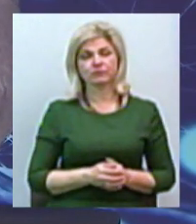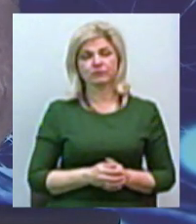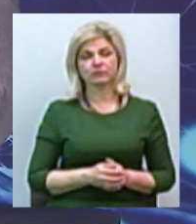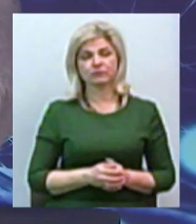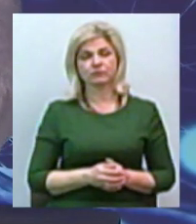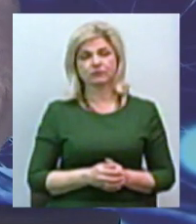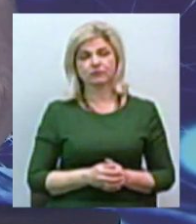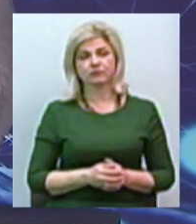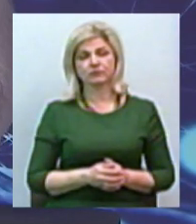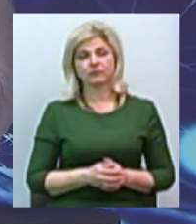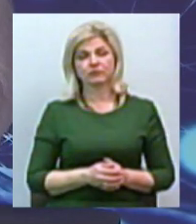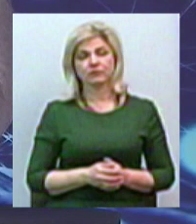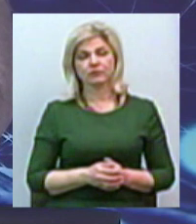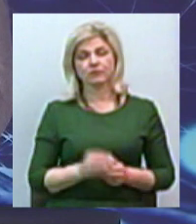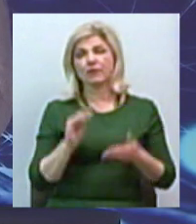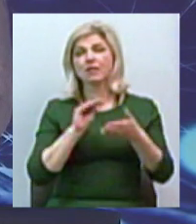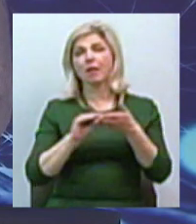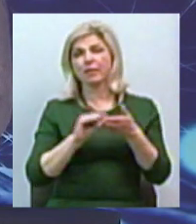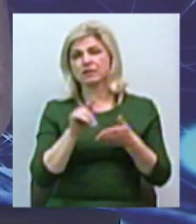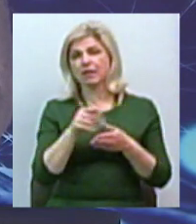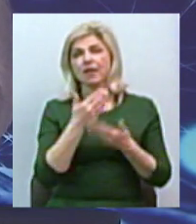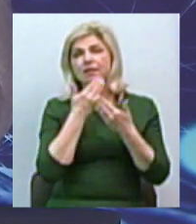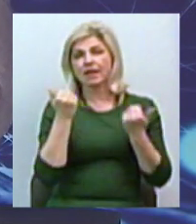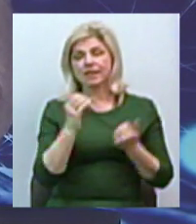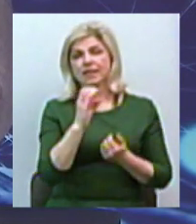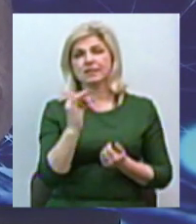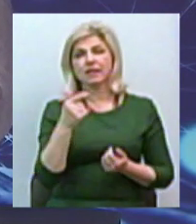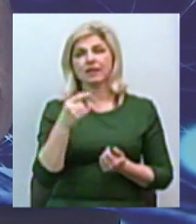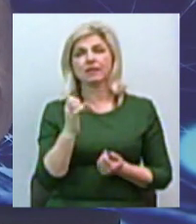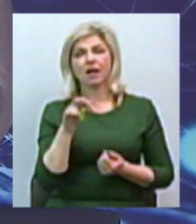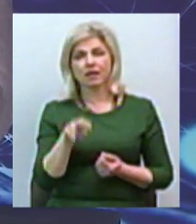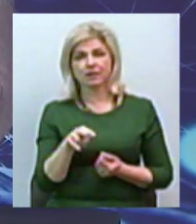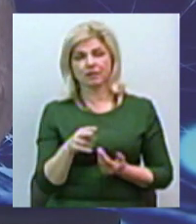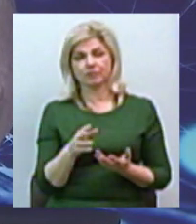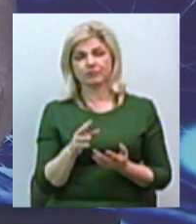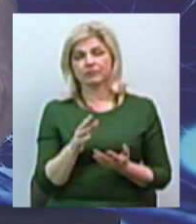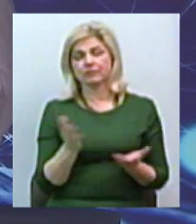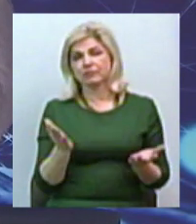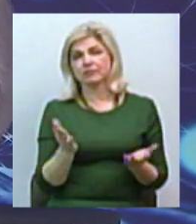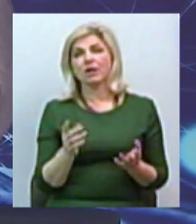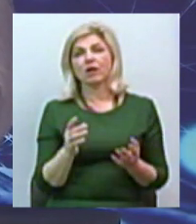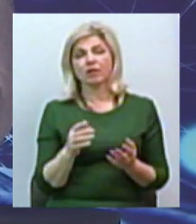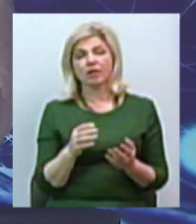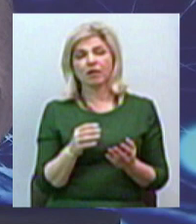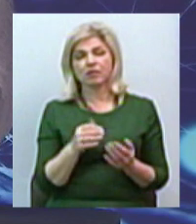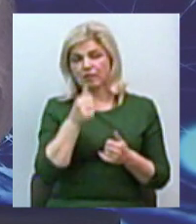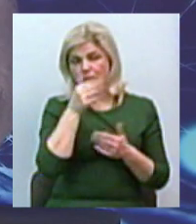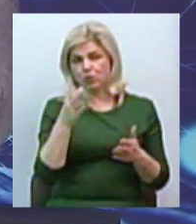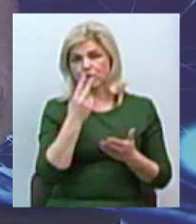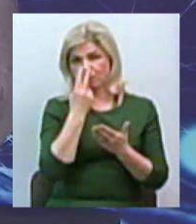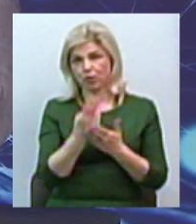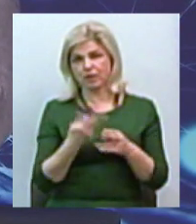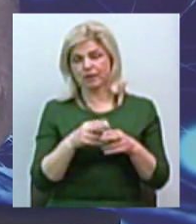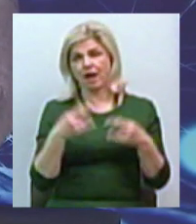Відсутній сигнал може бути написано, чи там помилка тюнера. Тобто він не може бачити цей канал.